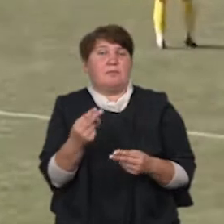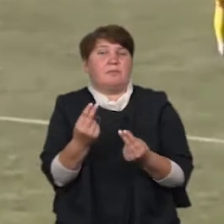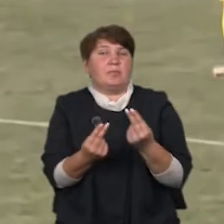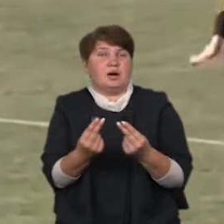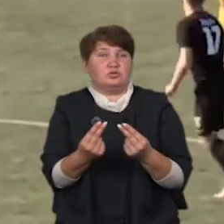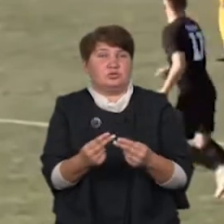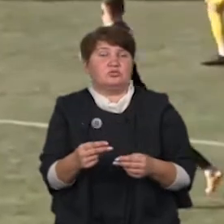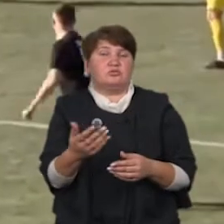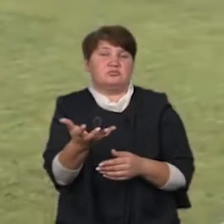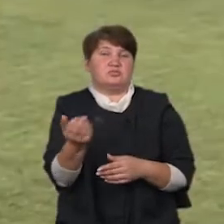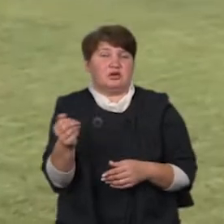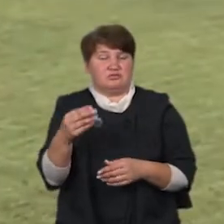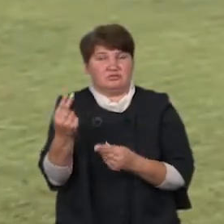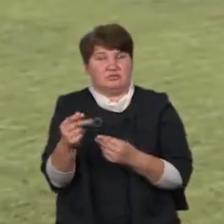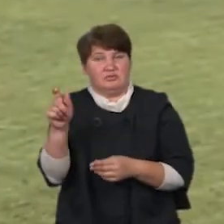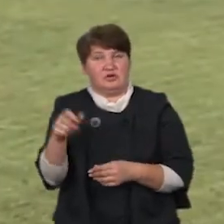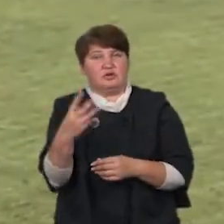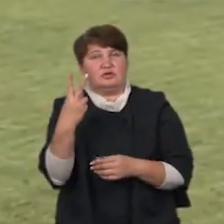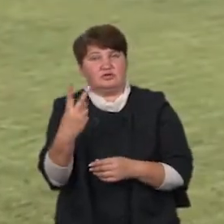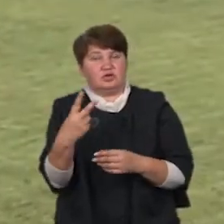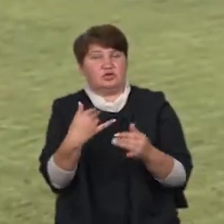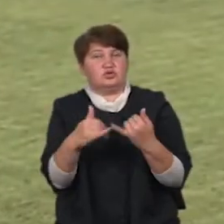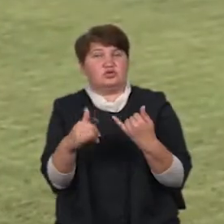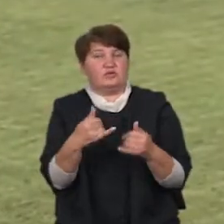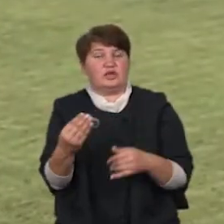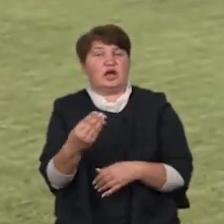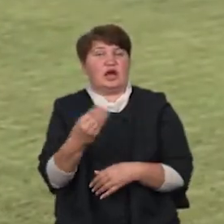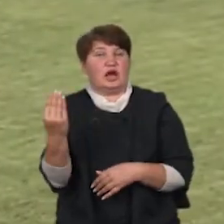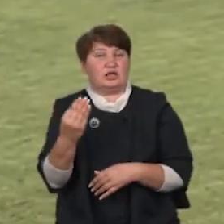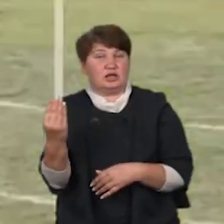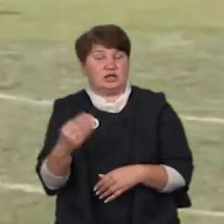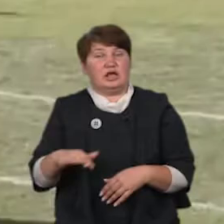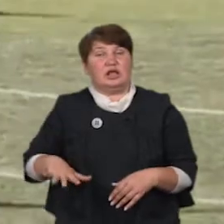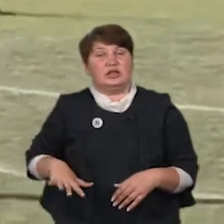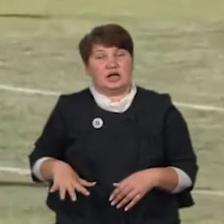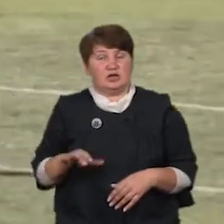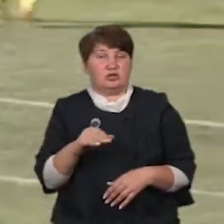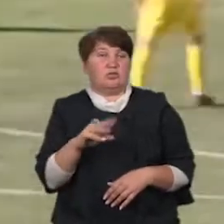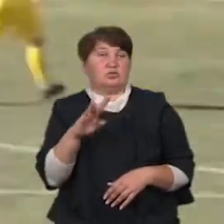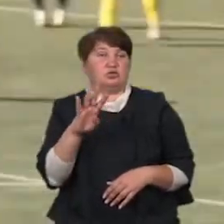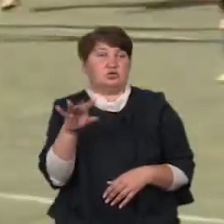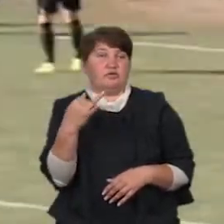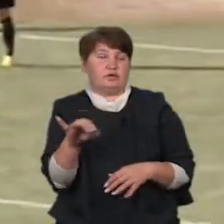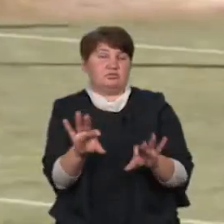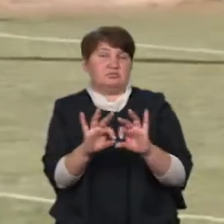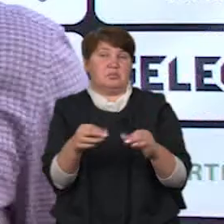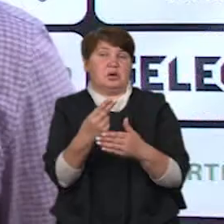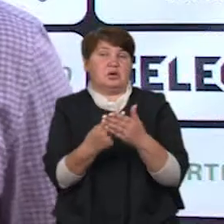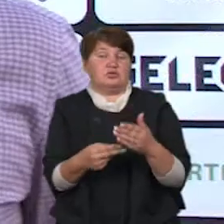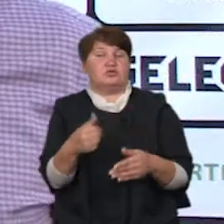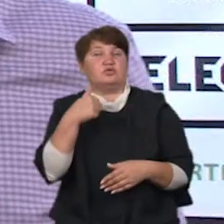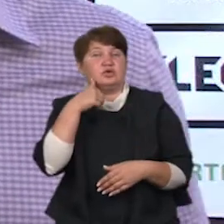отримав дві жовті картки. Головний тренер «Прикарпаття» Руслан Мостовий так прокоментував поразку у вчорашньому поєдинку.